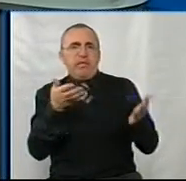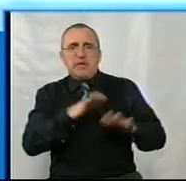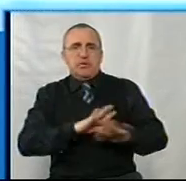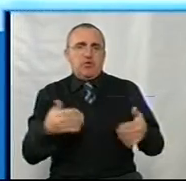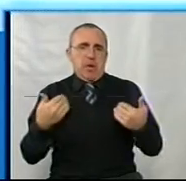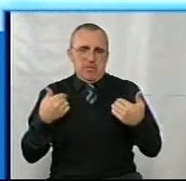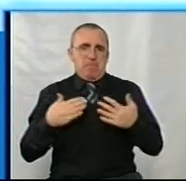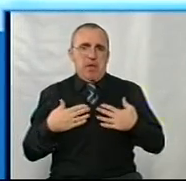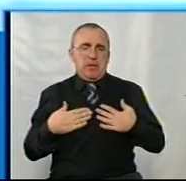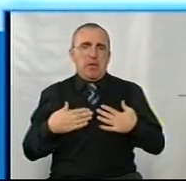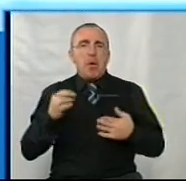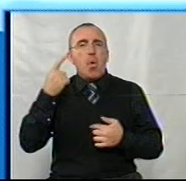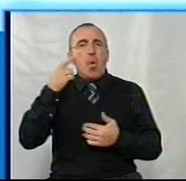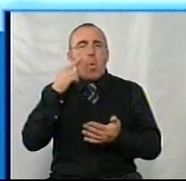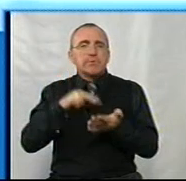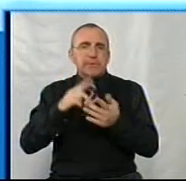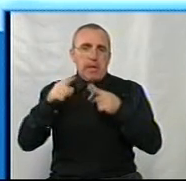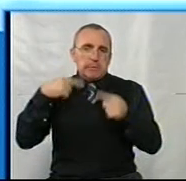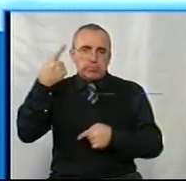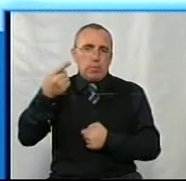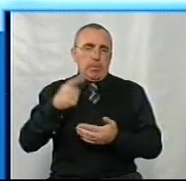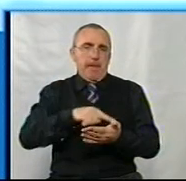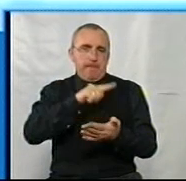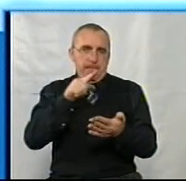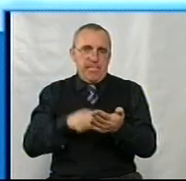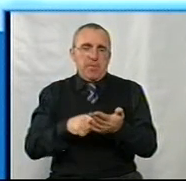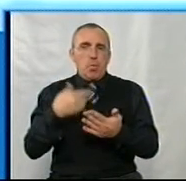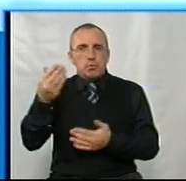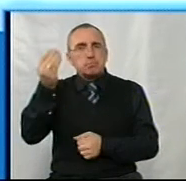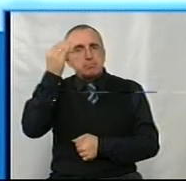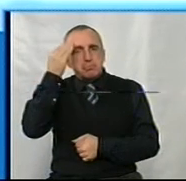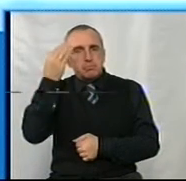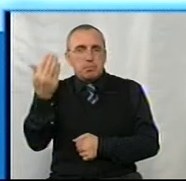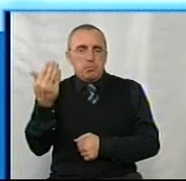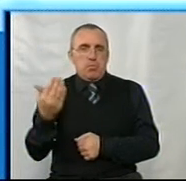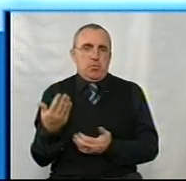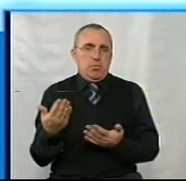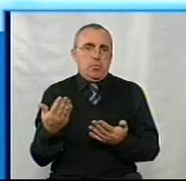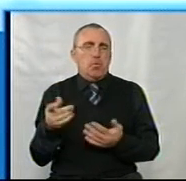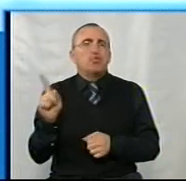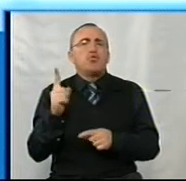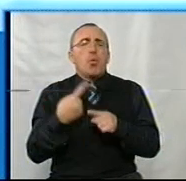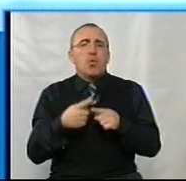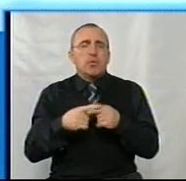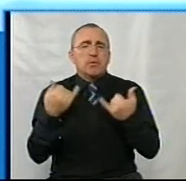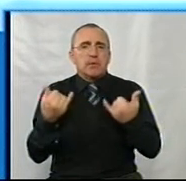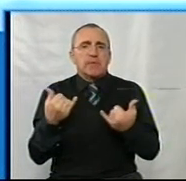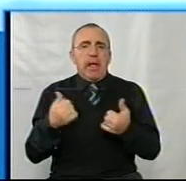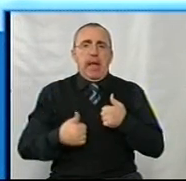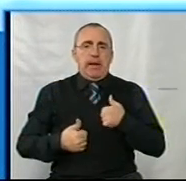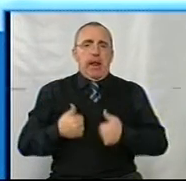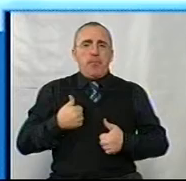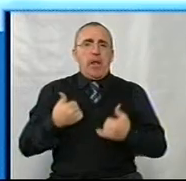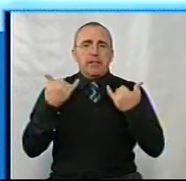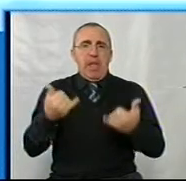ви оцінюєте наступне питання? Я хочу почути вашу точку зору, вашу думку. Що таке сьогодні репутація для